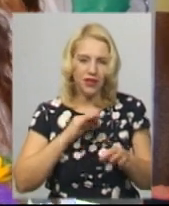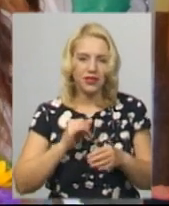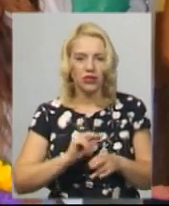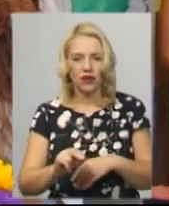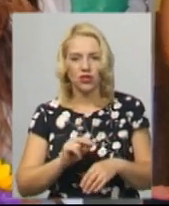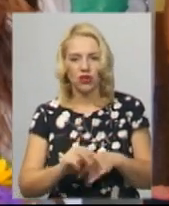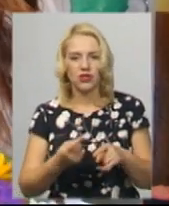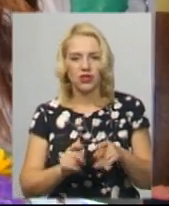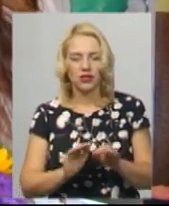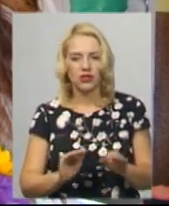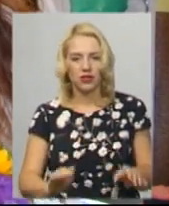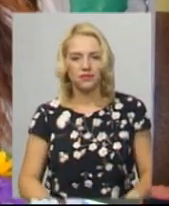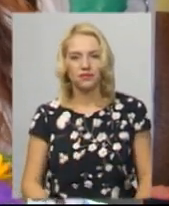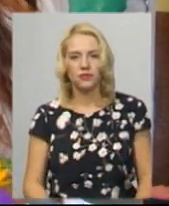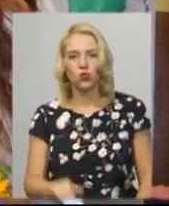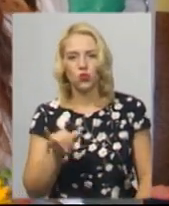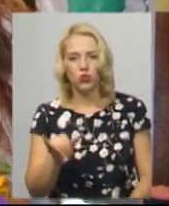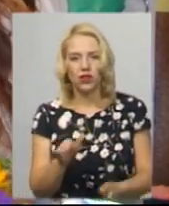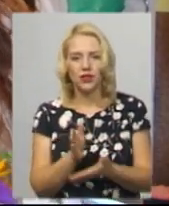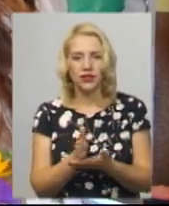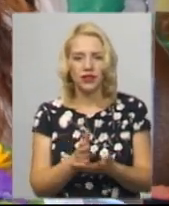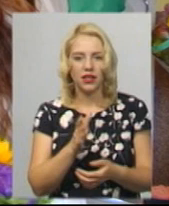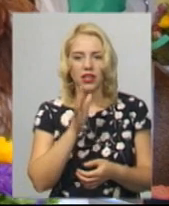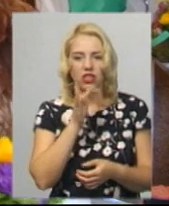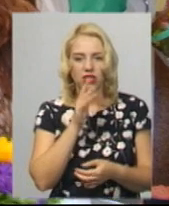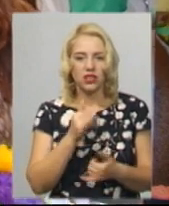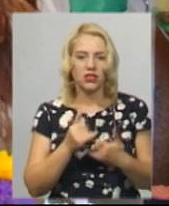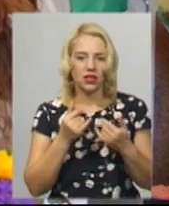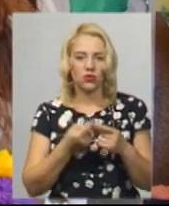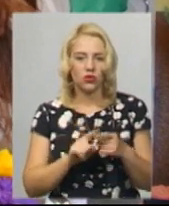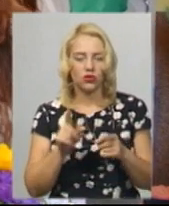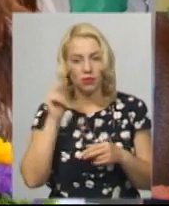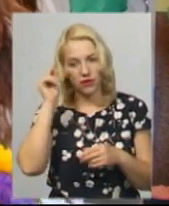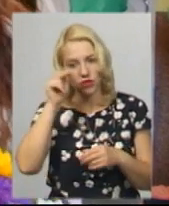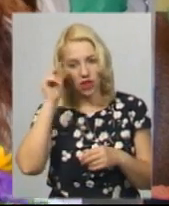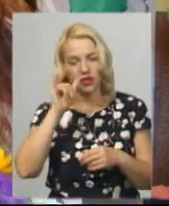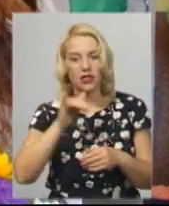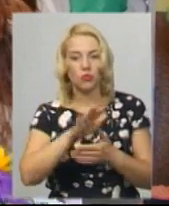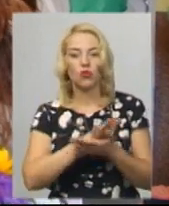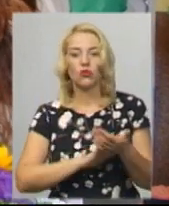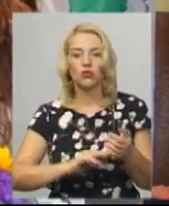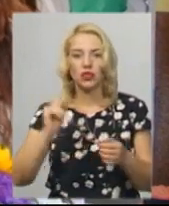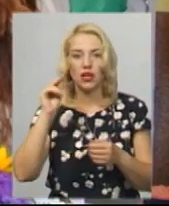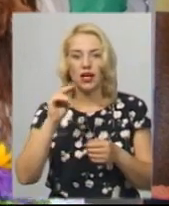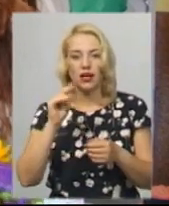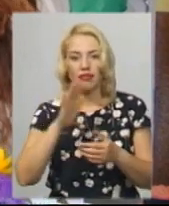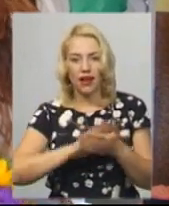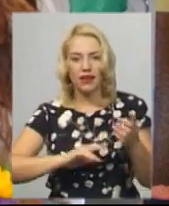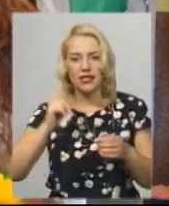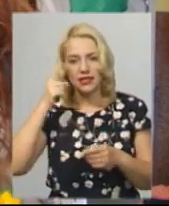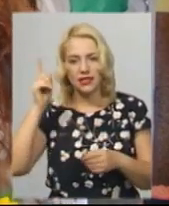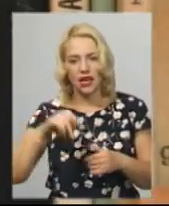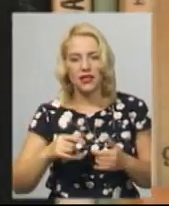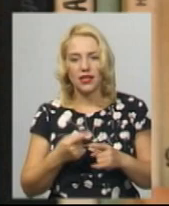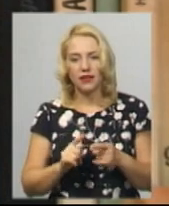навчають цих дітей. У них є час на те, щоб навчатися і продовжувати далі знання. За її словами, для